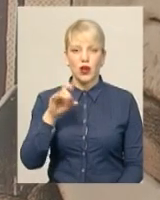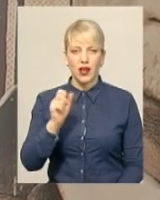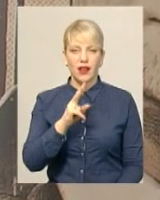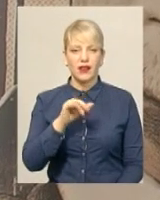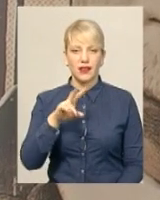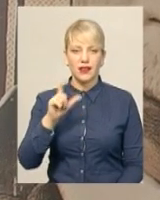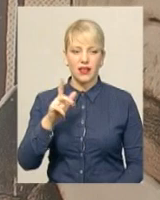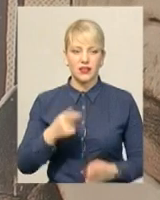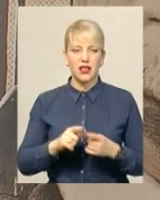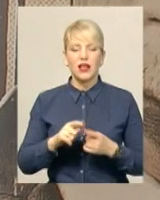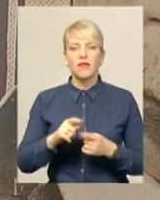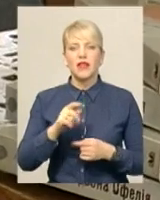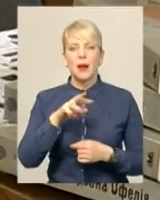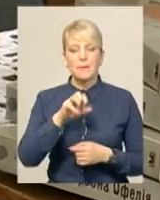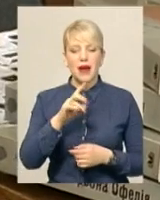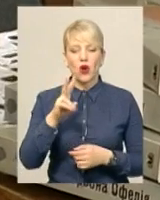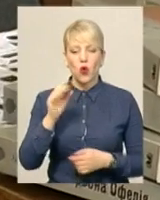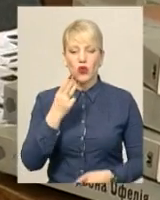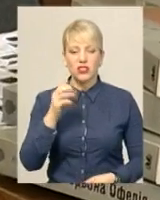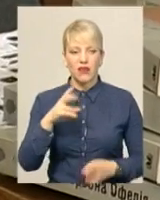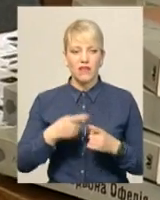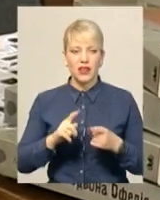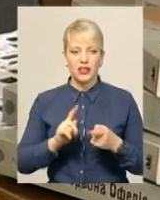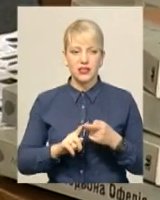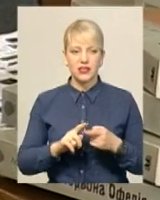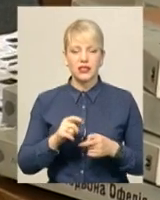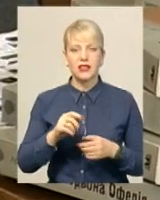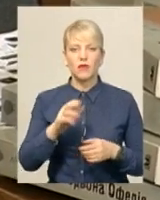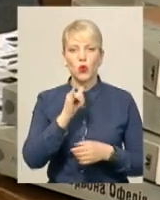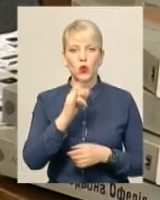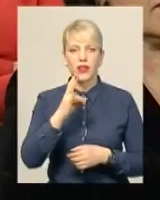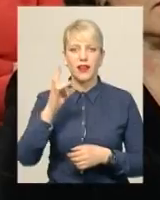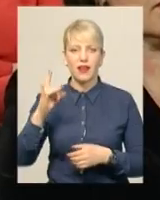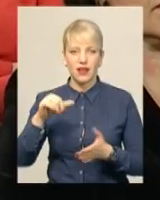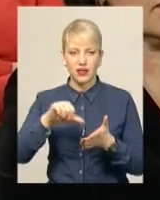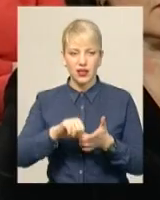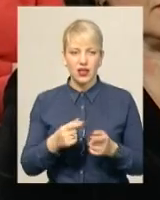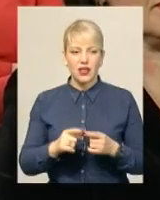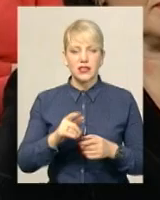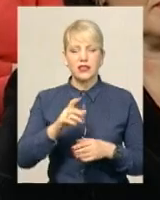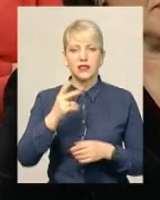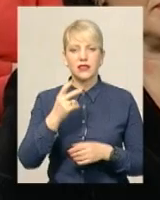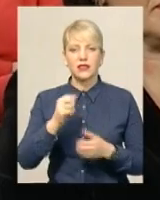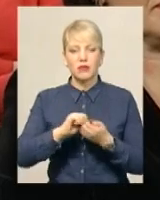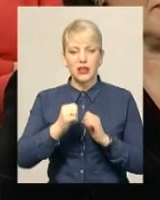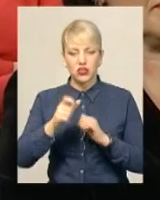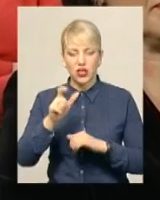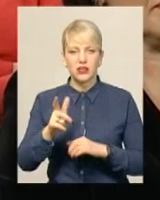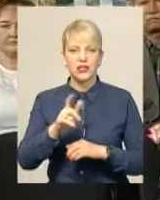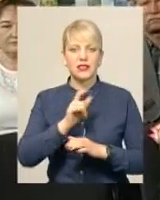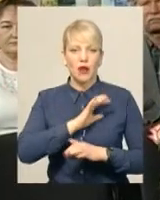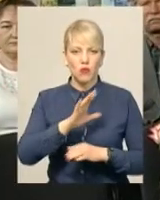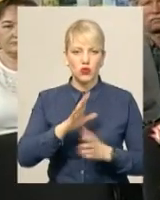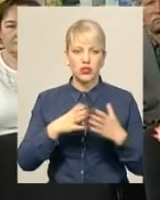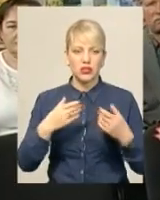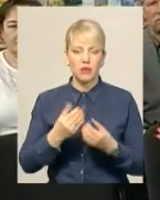другої книги Марко Швед – співробітник таємного легіону УНР, 20-річний кам'янчанин із заможної родини, який знає декілька мов, має